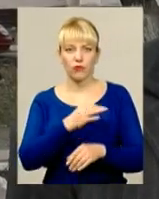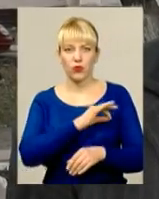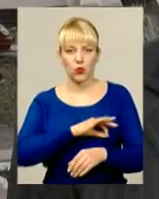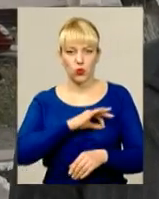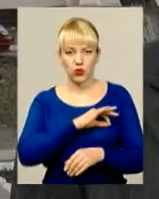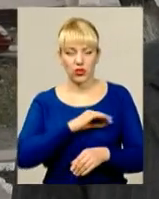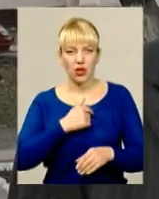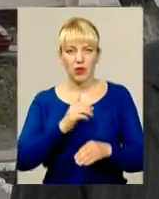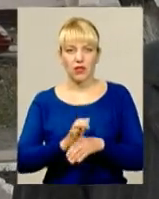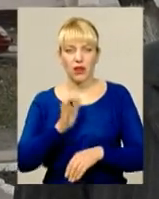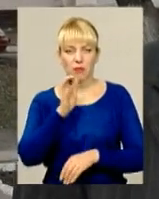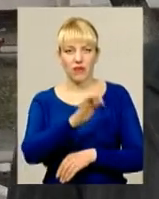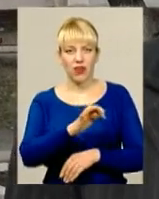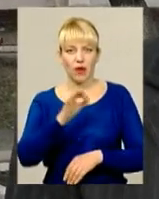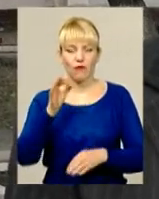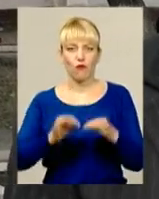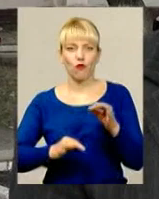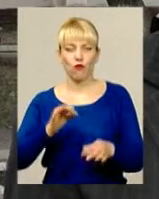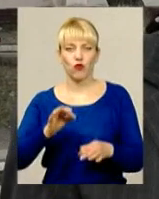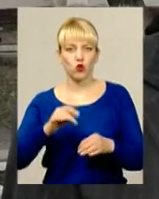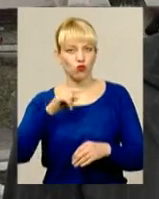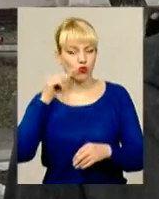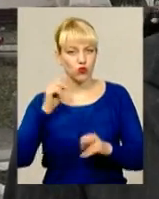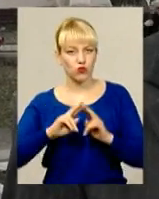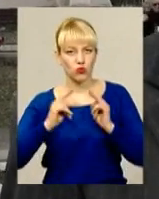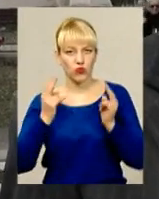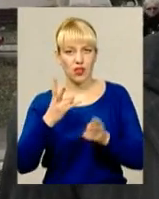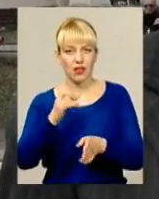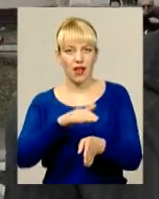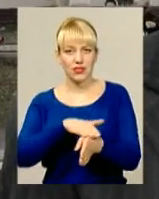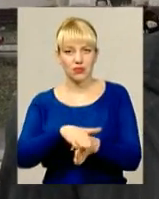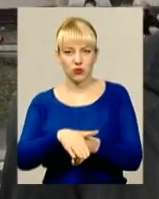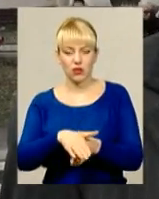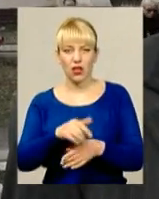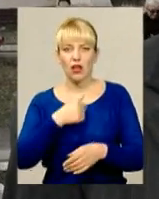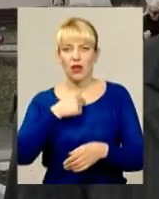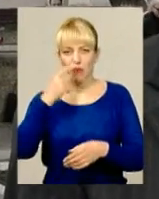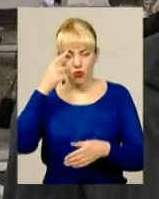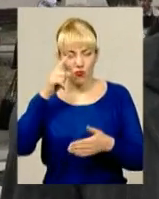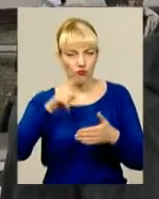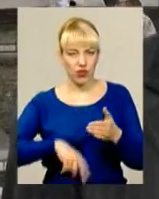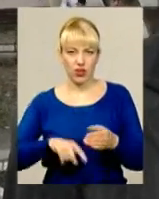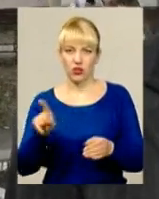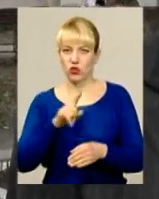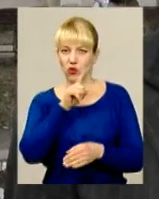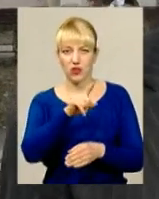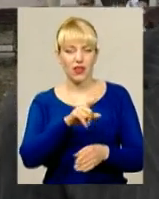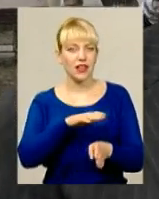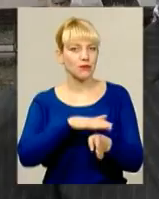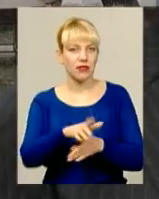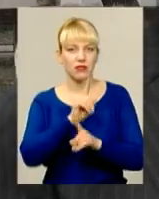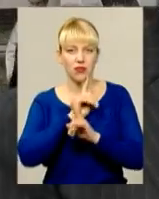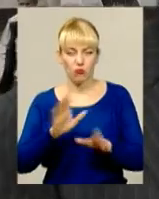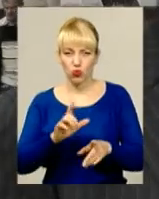суда в Російську Федеранцію на исполнення. Ми абсолютно уверені в тому, що вони не будуть його исполняти, навіть відповідати не збираються нам.